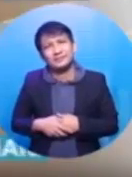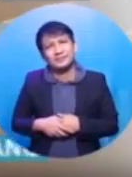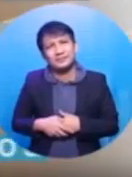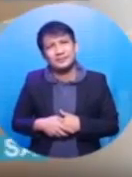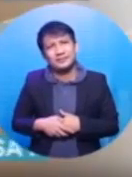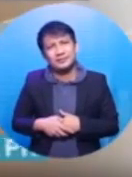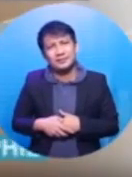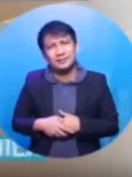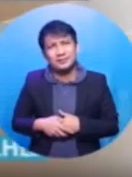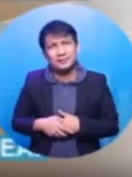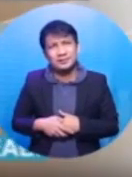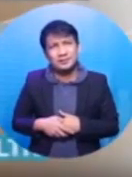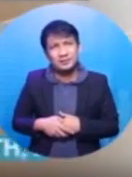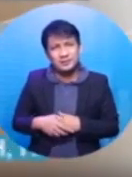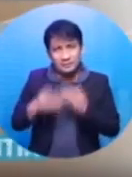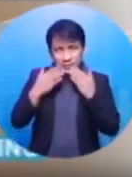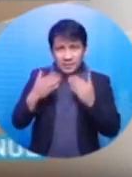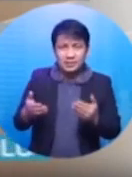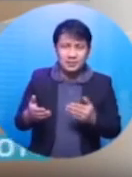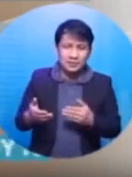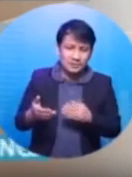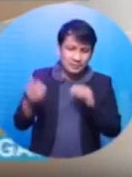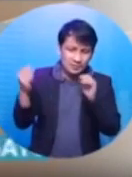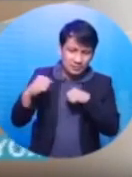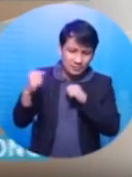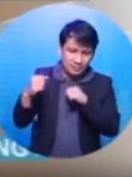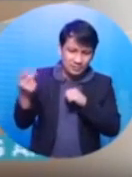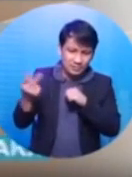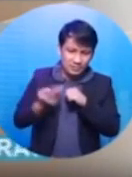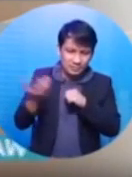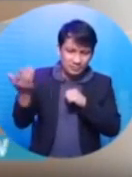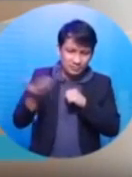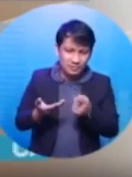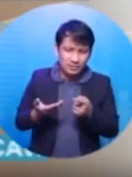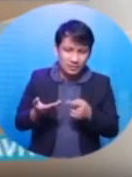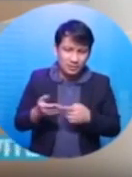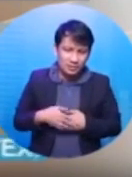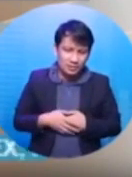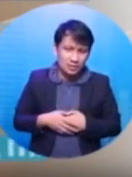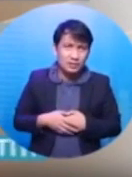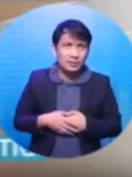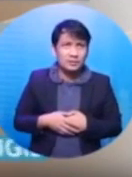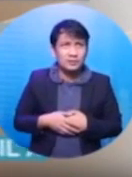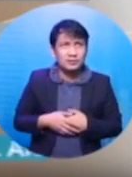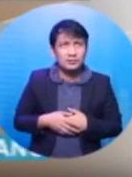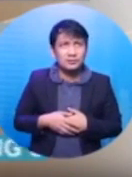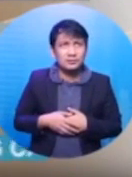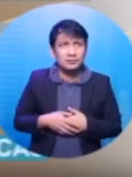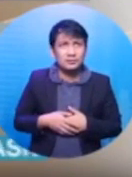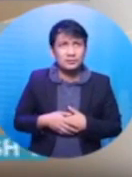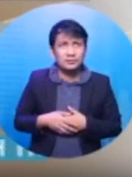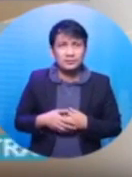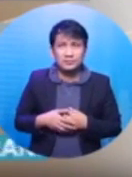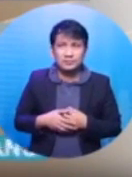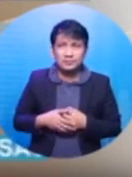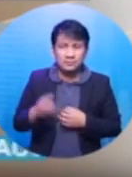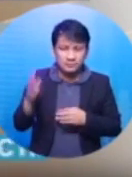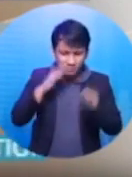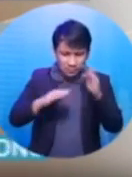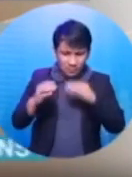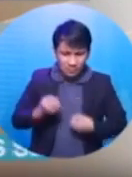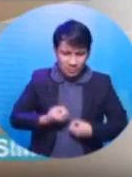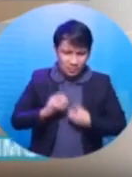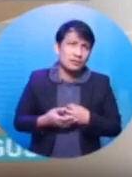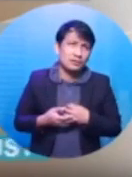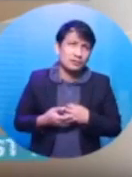Karen, salamat at napagayos ko kayo. Baka pwede, since anak ka, sabi mo kung anong naging problema natin,